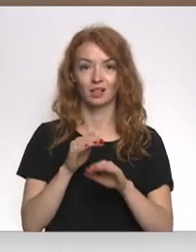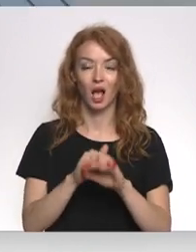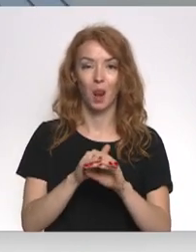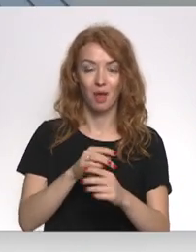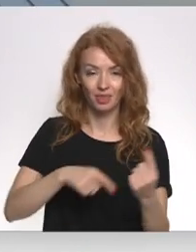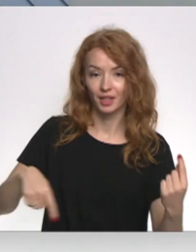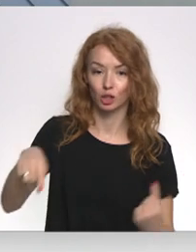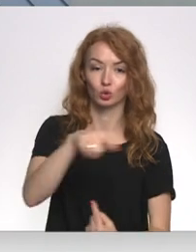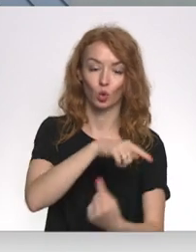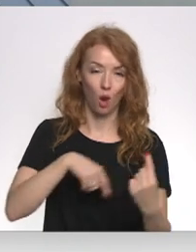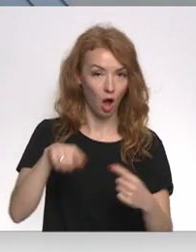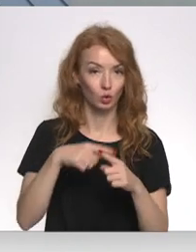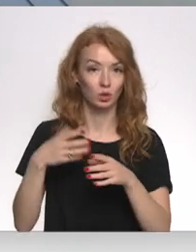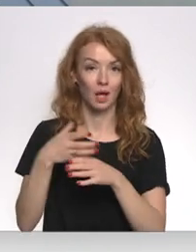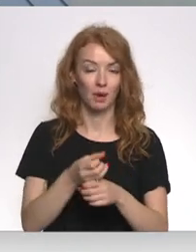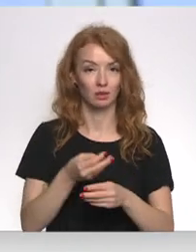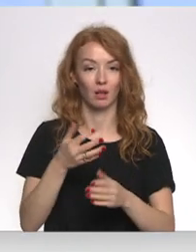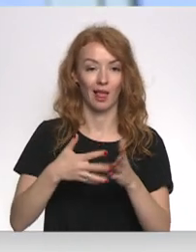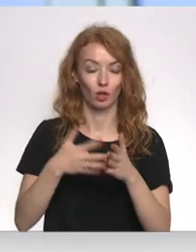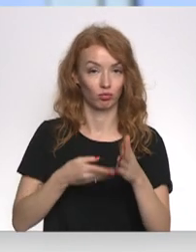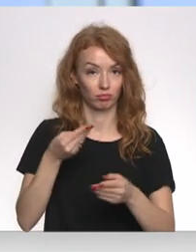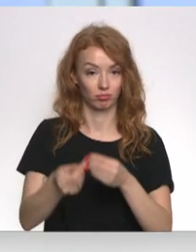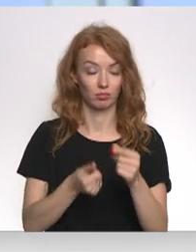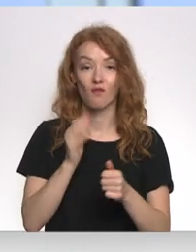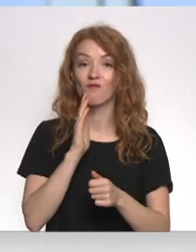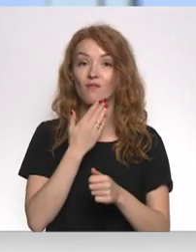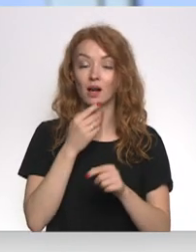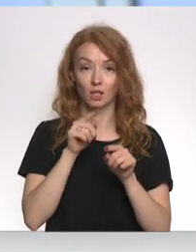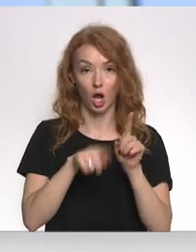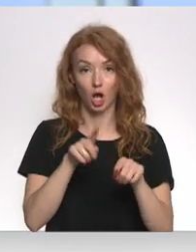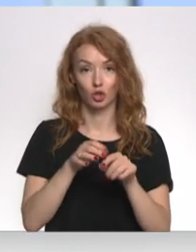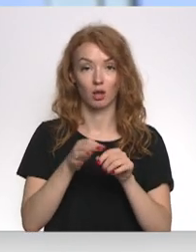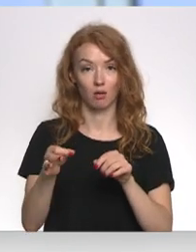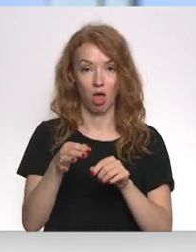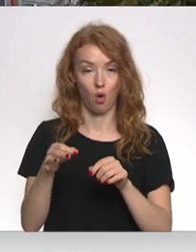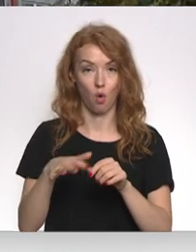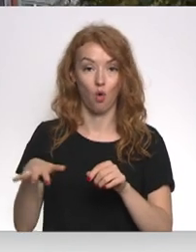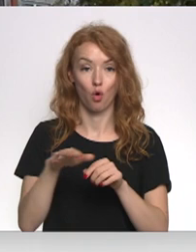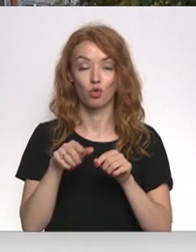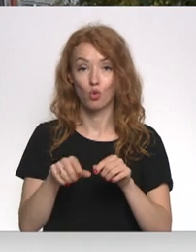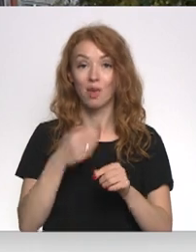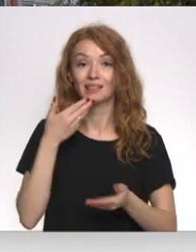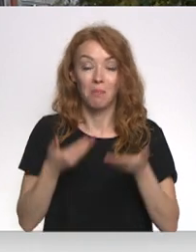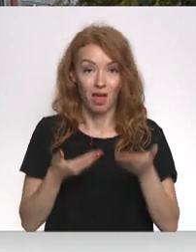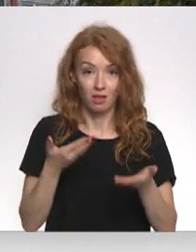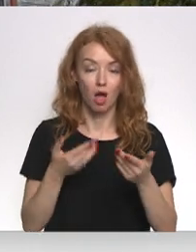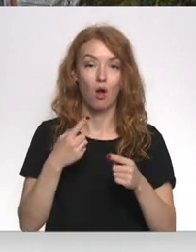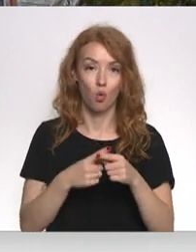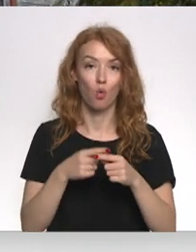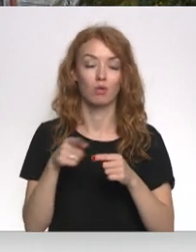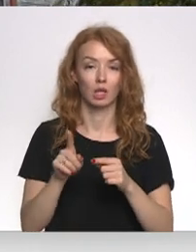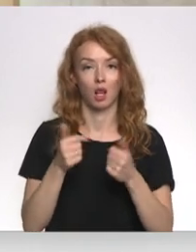cirkulāciju, gan arī mazināt rēķinu izmaksas. Jau vasarā atsevišķos mikrorajonos šāda sistēma izmēģināta un